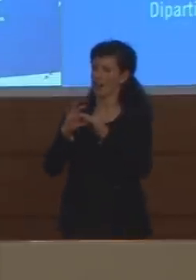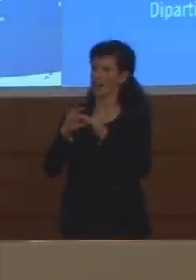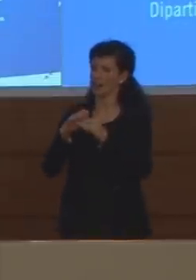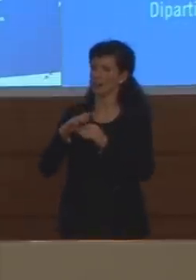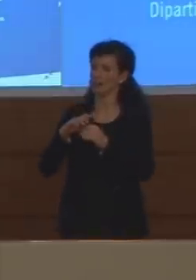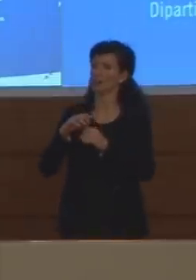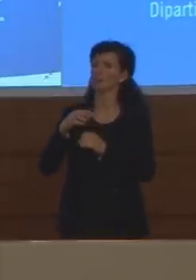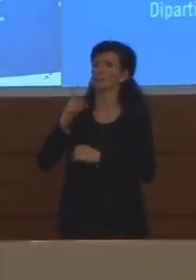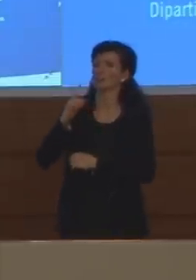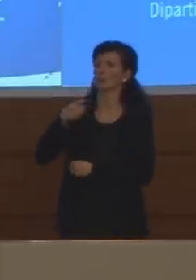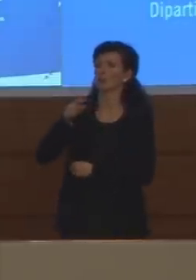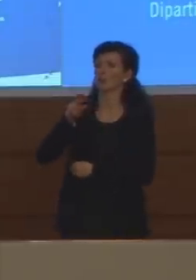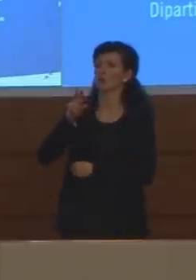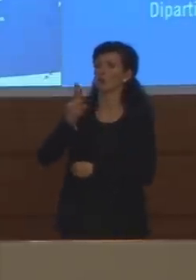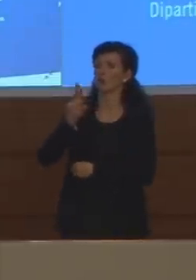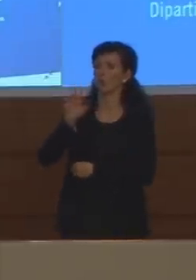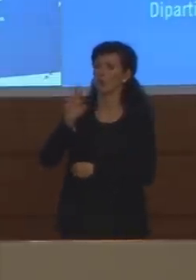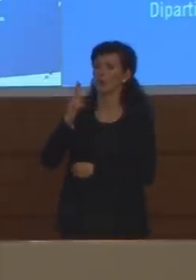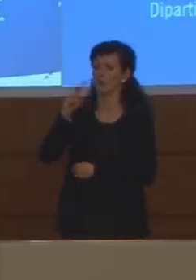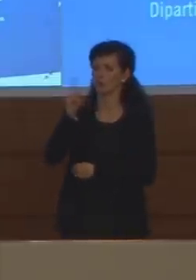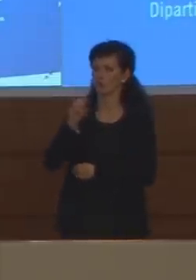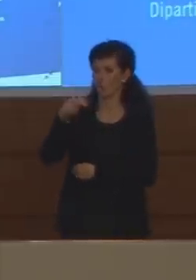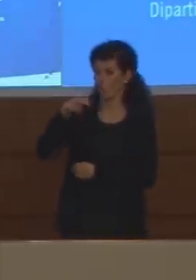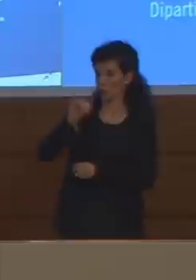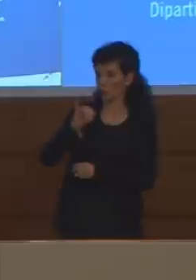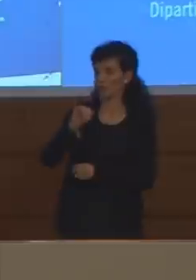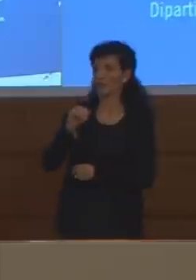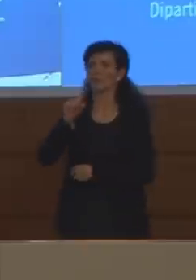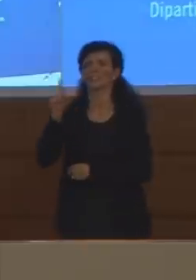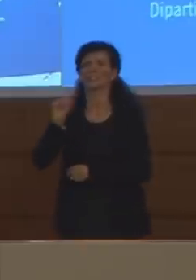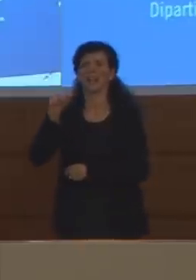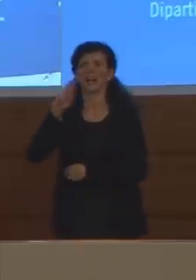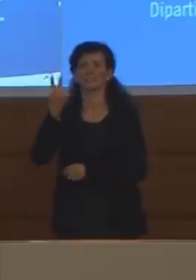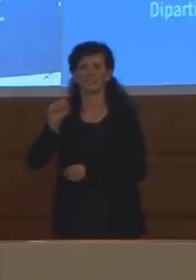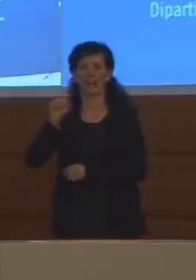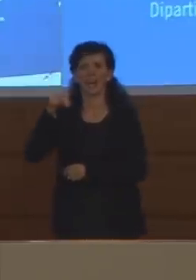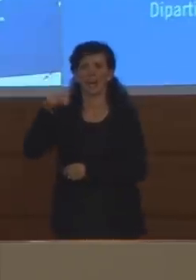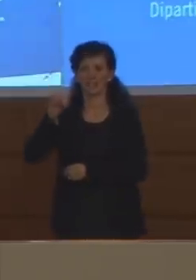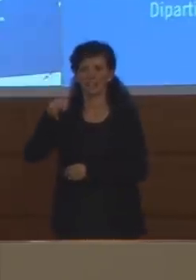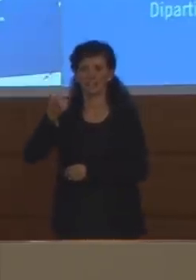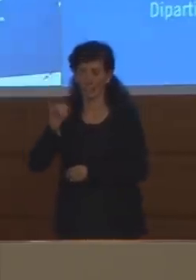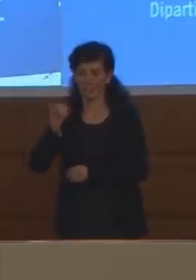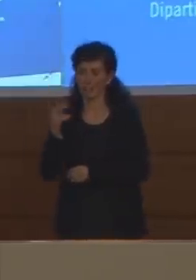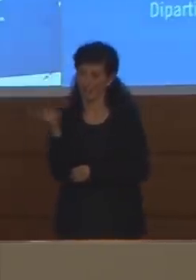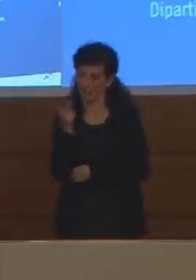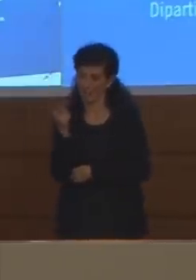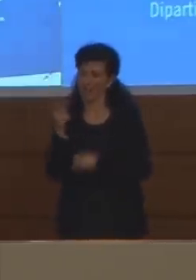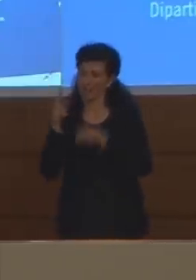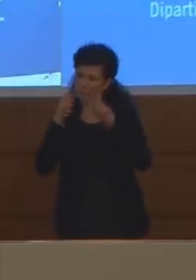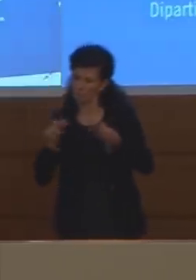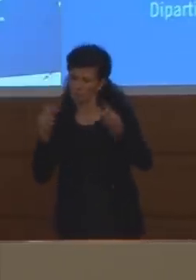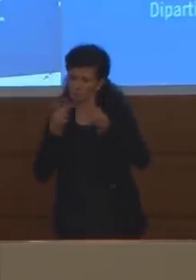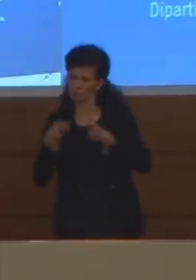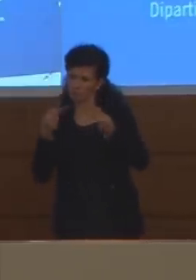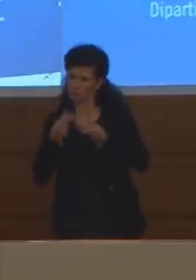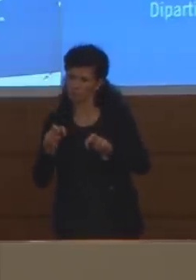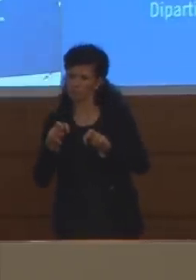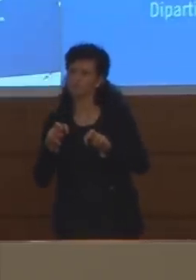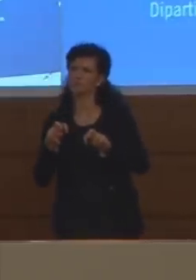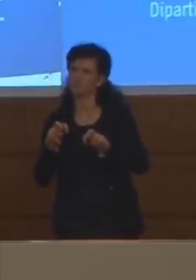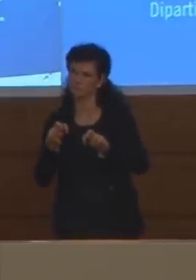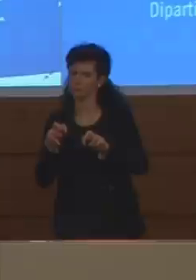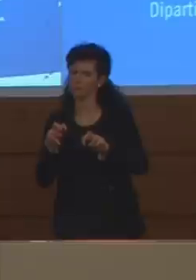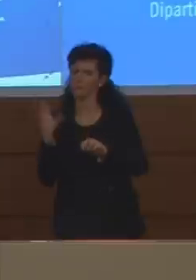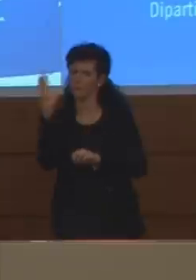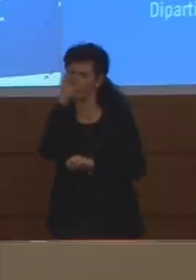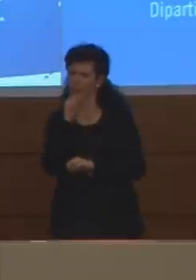Monica Guerzoni e la Fiorella Sarzanini hanno dedicato una lunga analisi a ricostruire la querella secondo loro